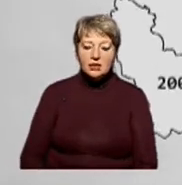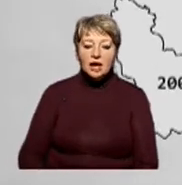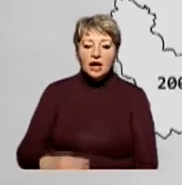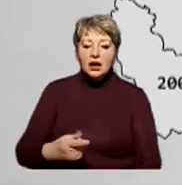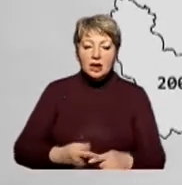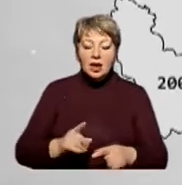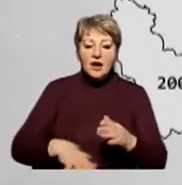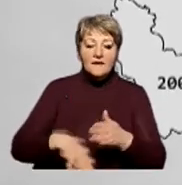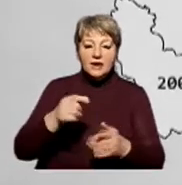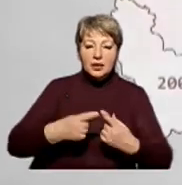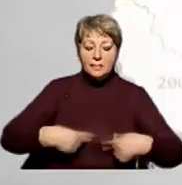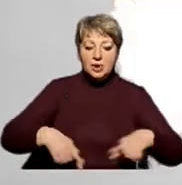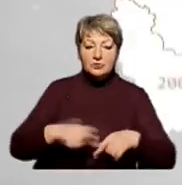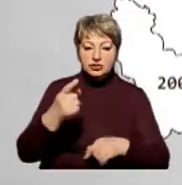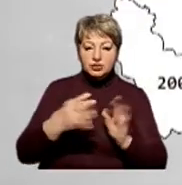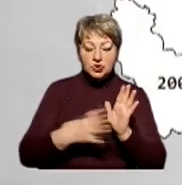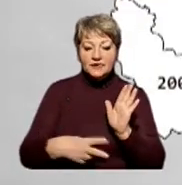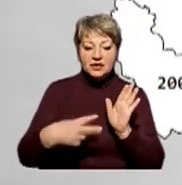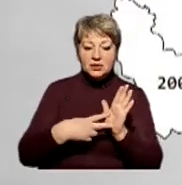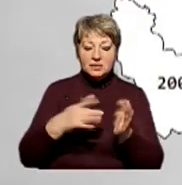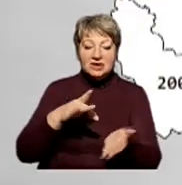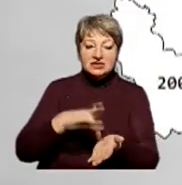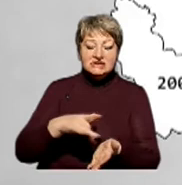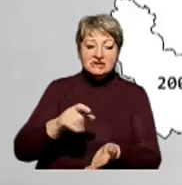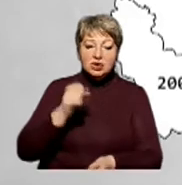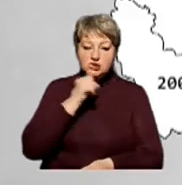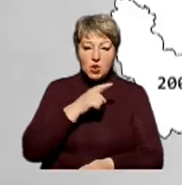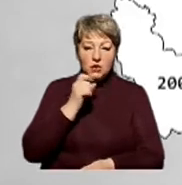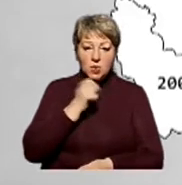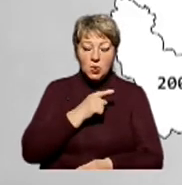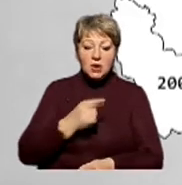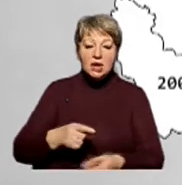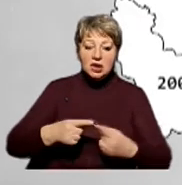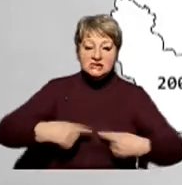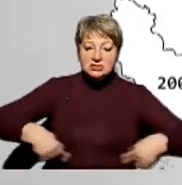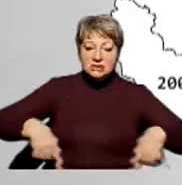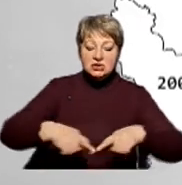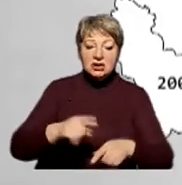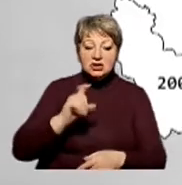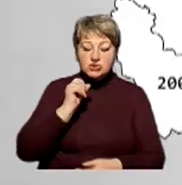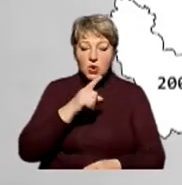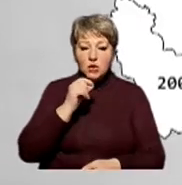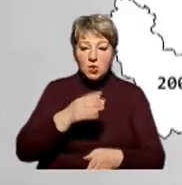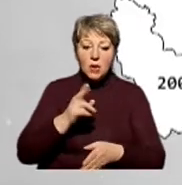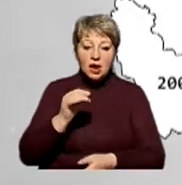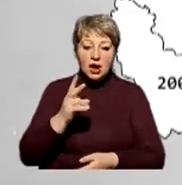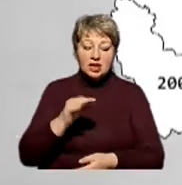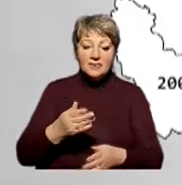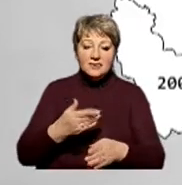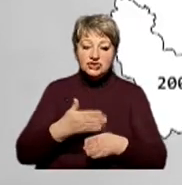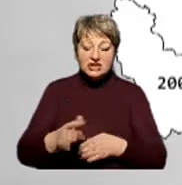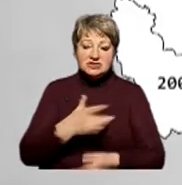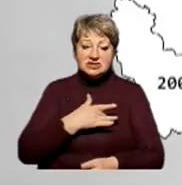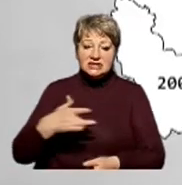Одномандатний виборчий округ номер 197. Центр міста Золотоноша. Меджі Золотоноша, Канів, частина Соснівського району